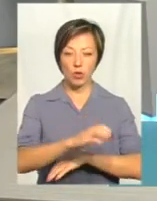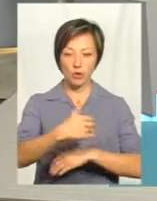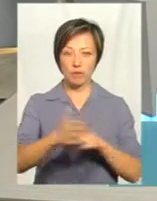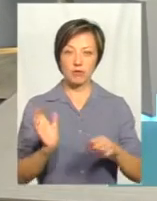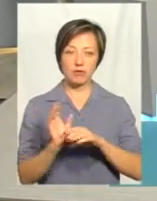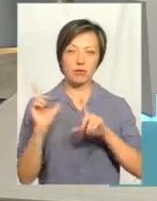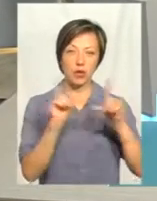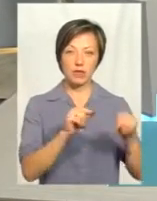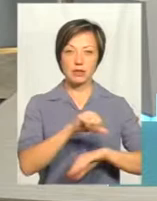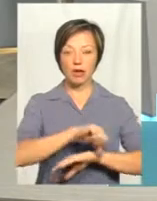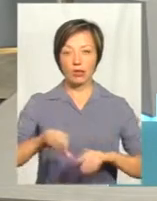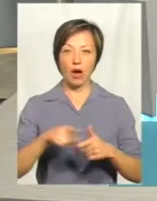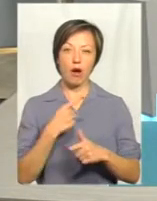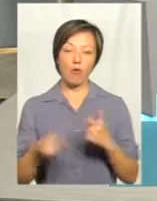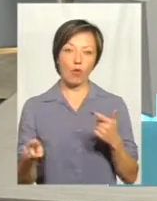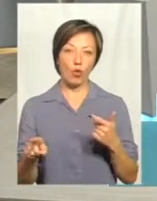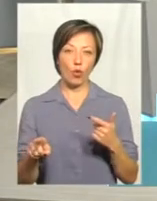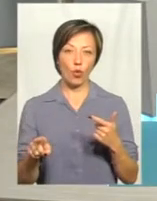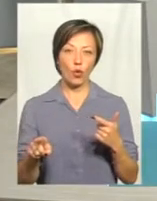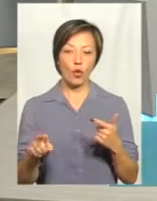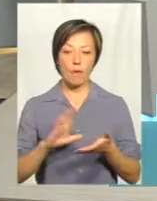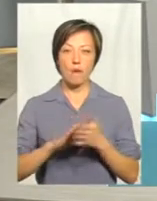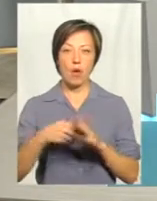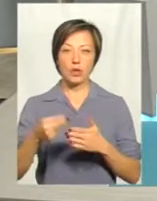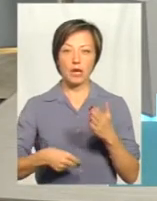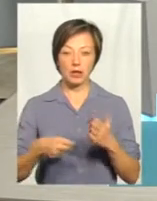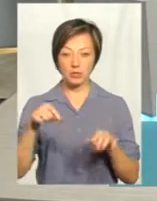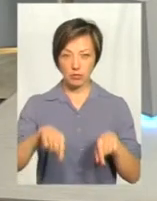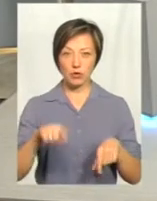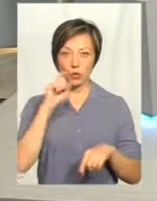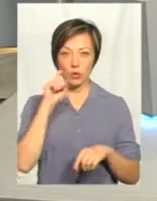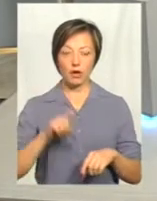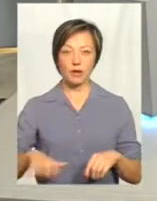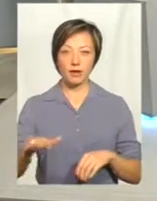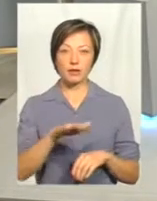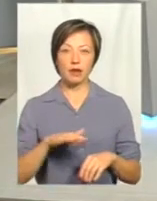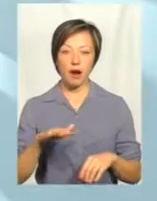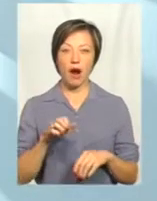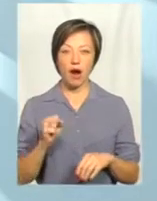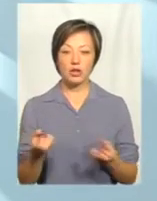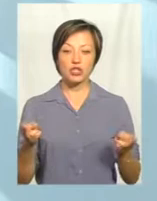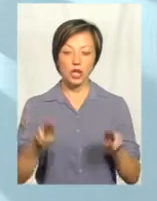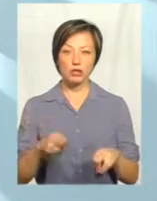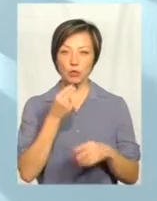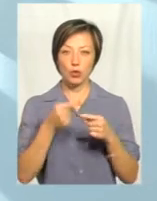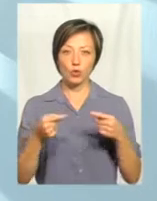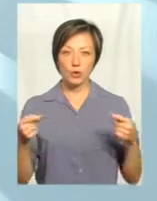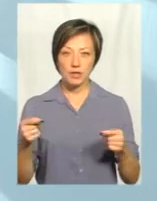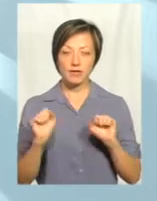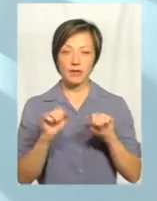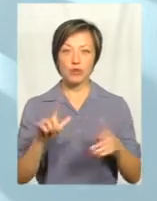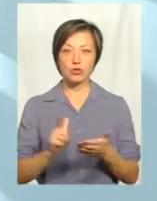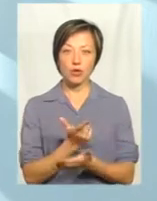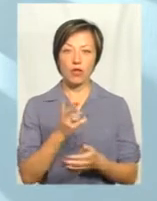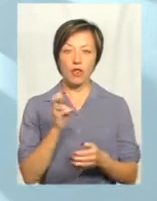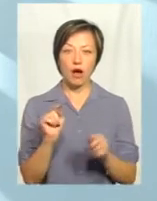поїхати і за кордон, або їхати по контракту на внутрішні ринки України. Тобто, а залишки продукції будуть віддаватися знову таки